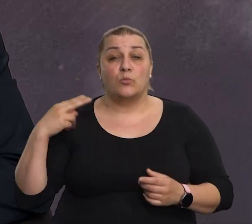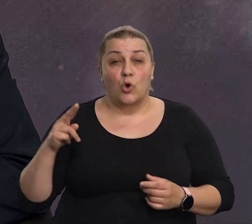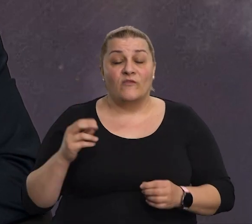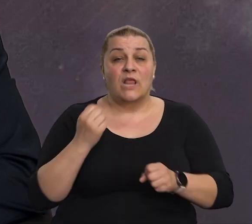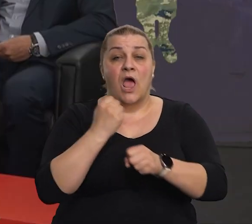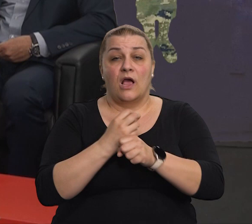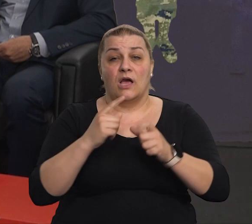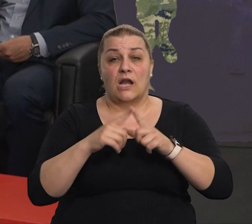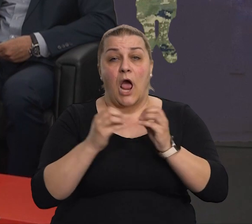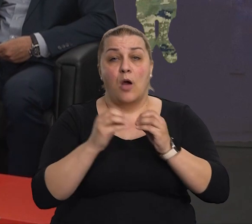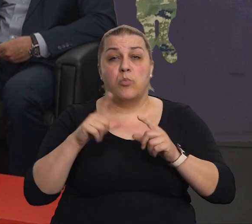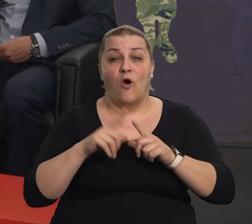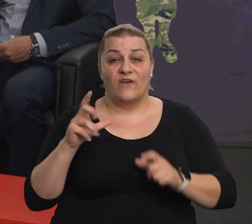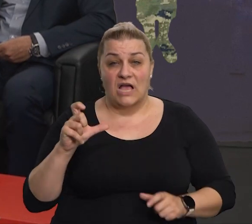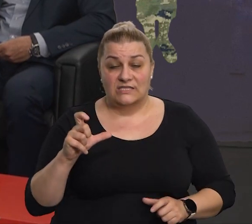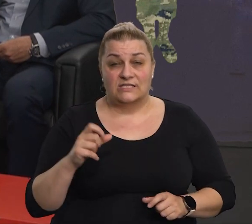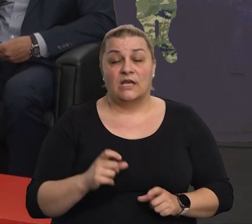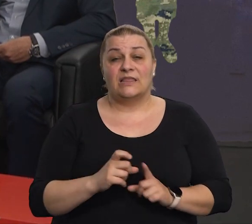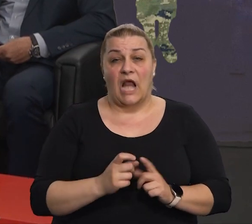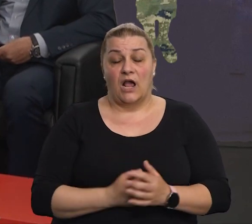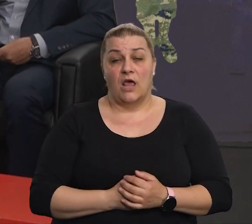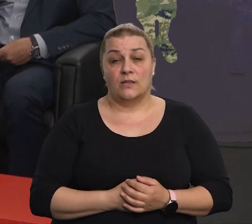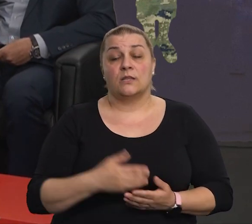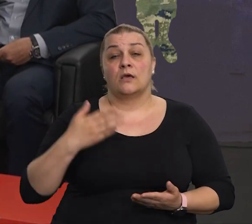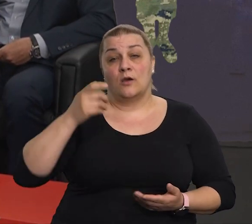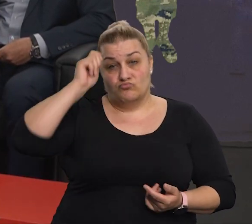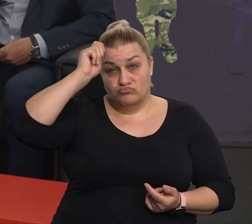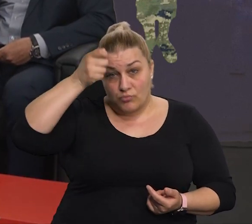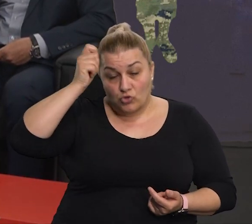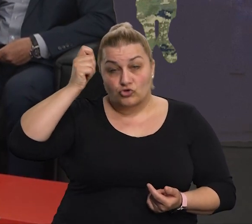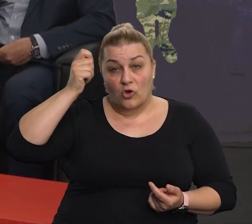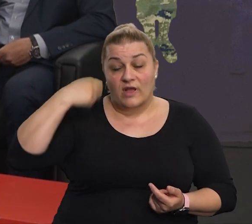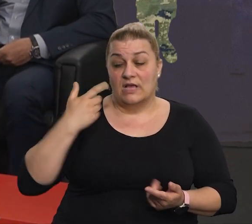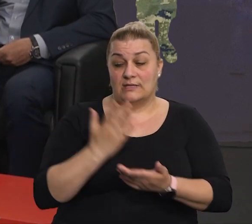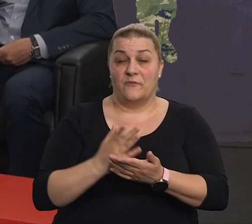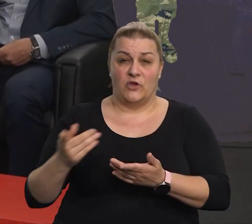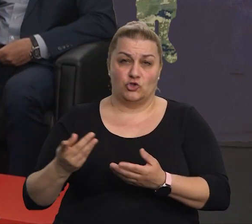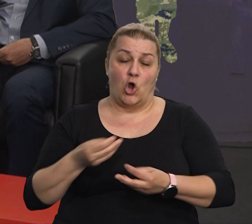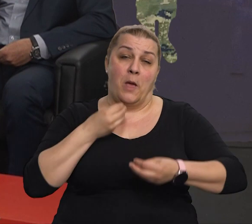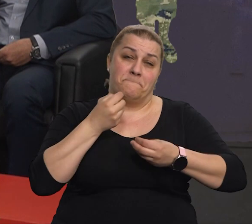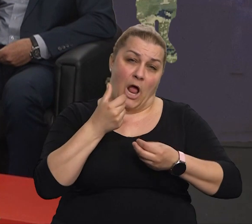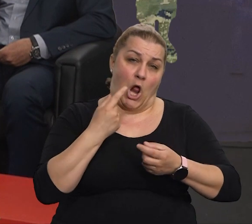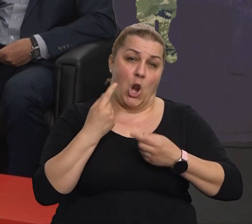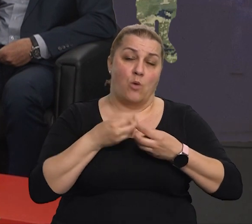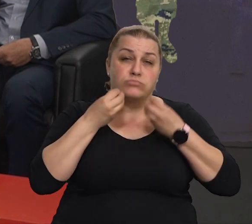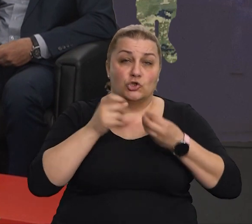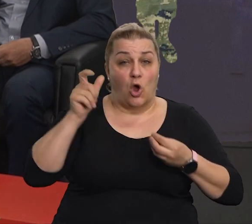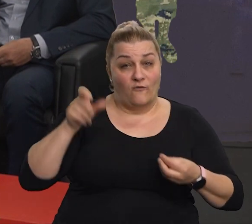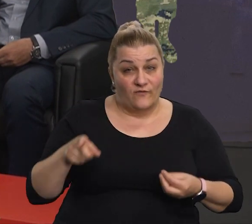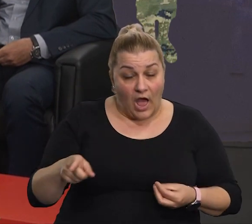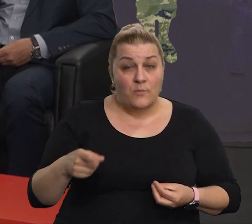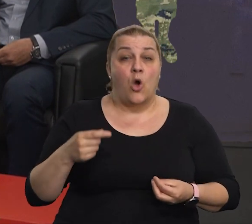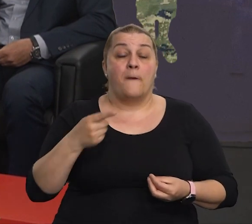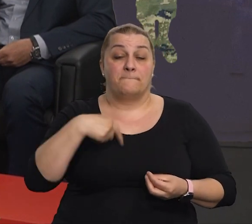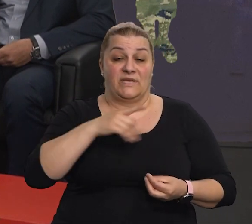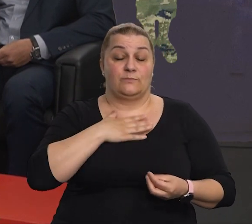Dragan Grabovac. Pukovniče dobroviće poštovanje, evo u uvodu sam vas predstavio, ali zaželili smo sreću u intervjucima